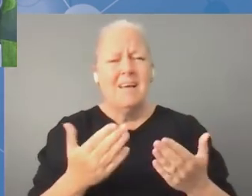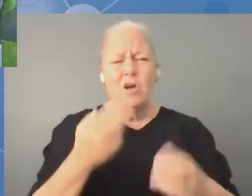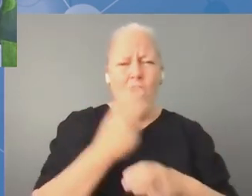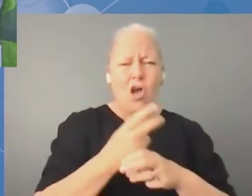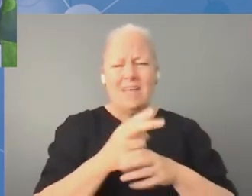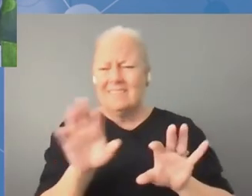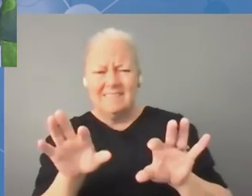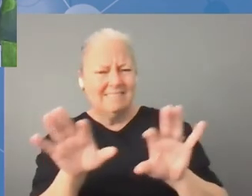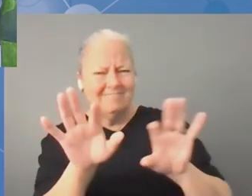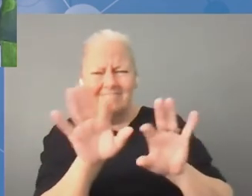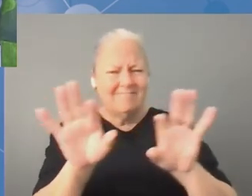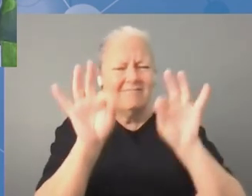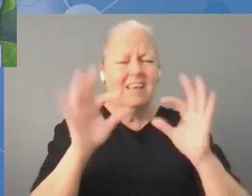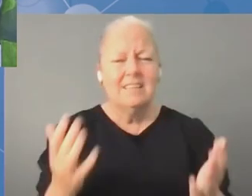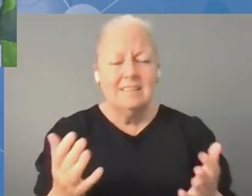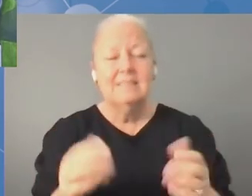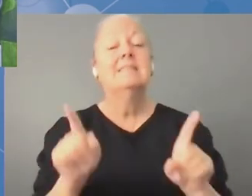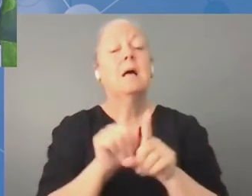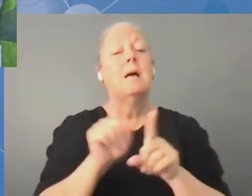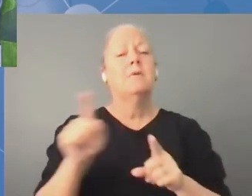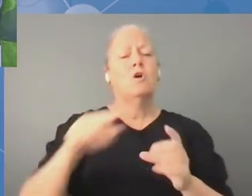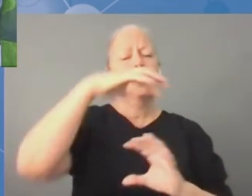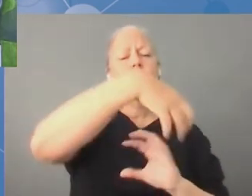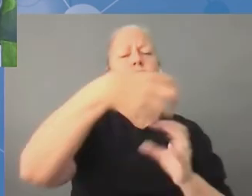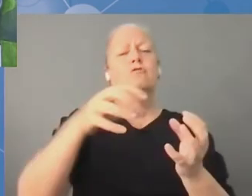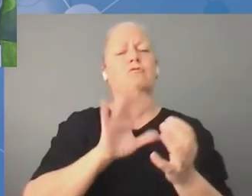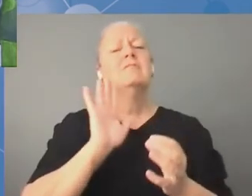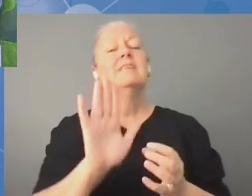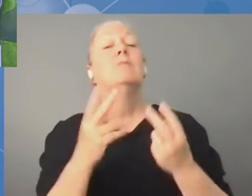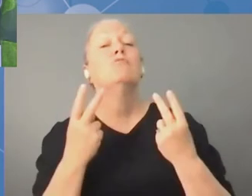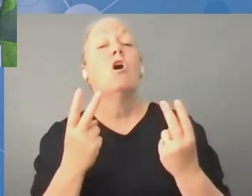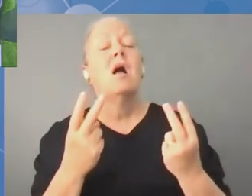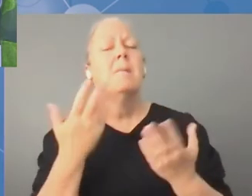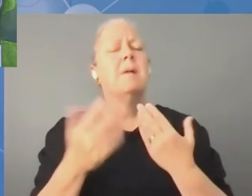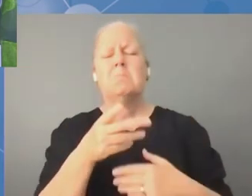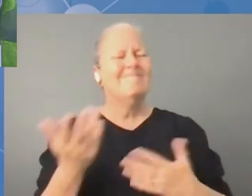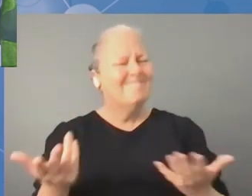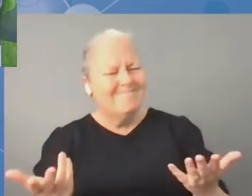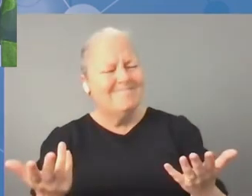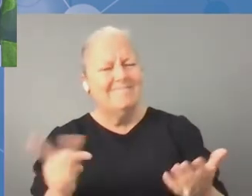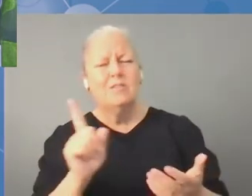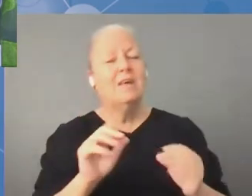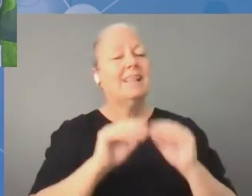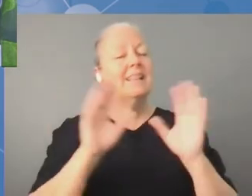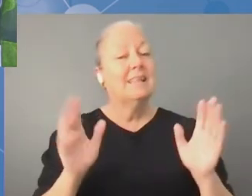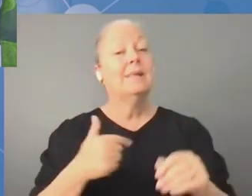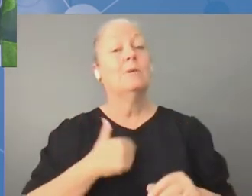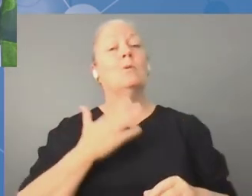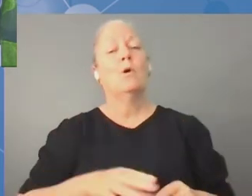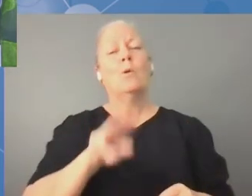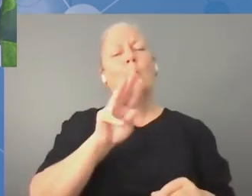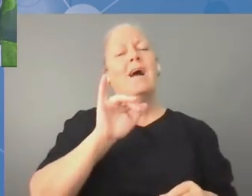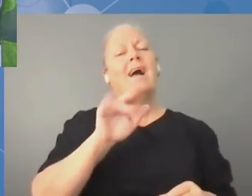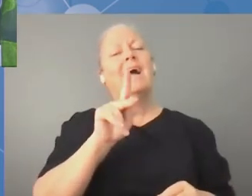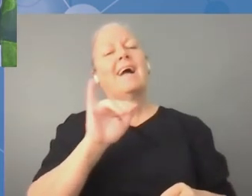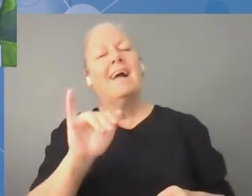udostępniać. Na przykład kwestia tego, że w niektórych krajach internet jest wyłączany. To jest taki temat,